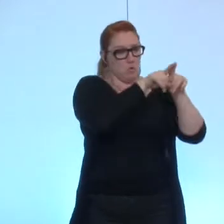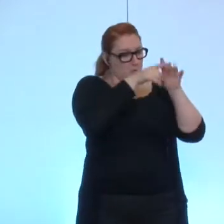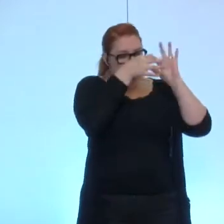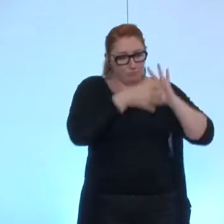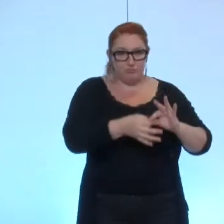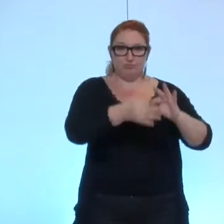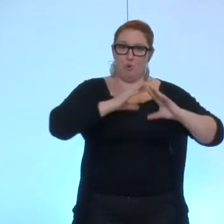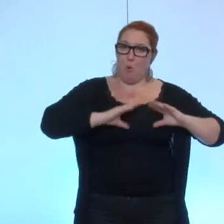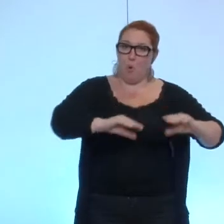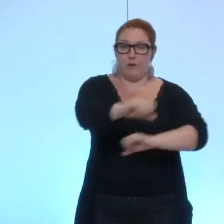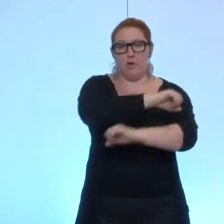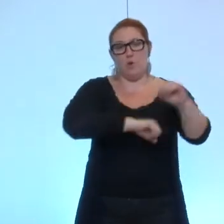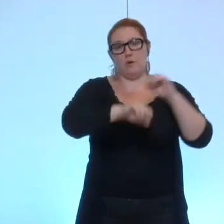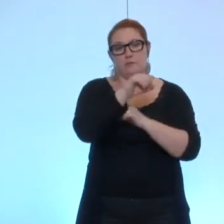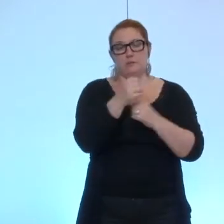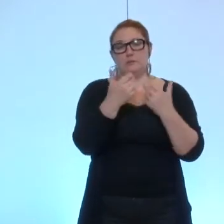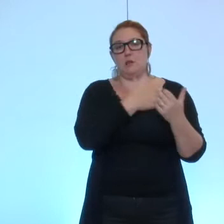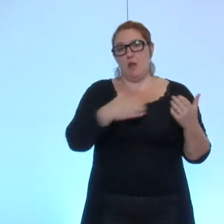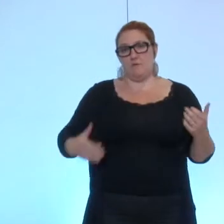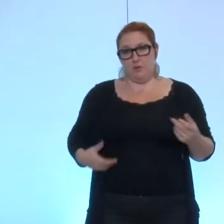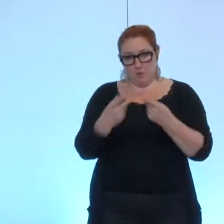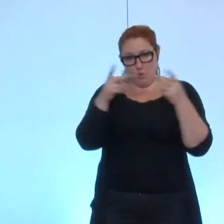par le vote de cette délibération, ce soir,